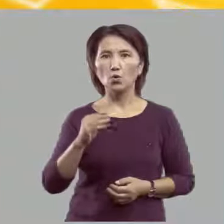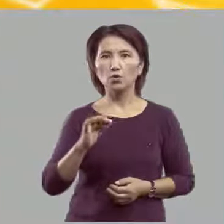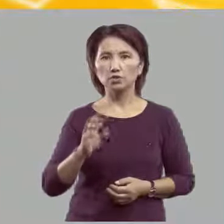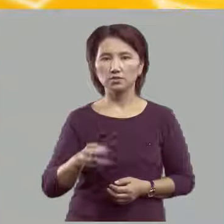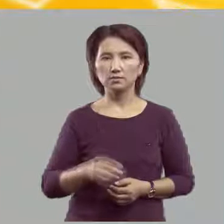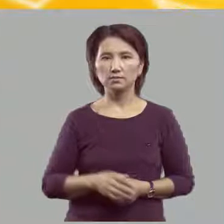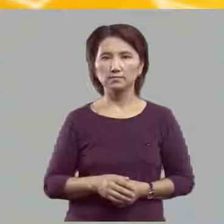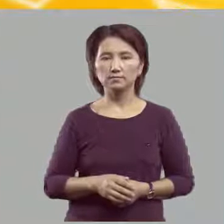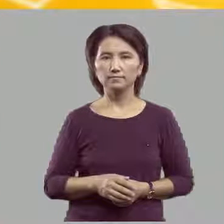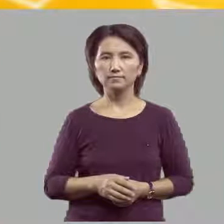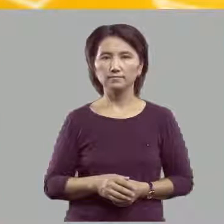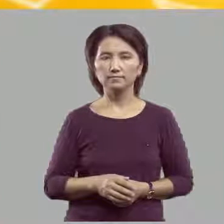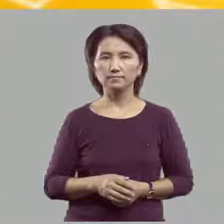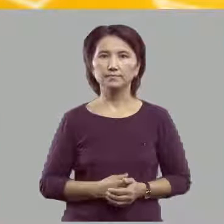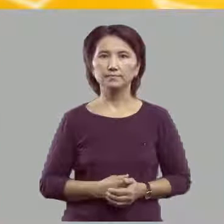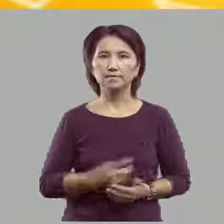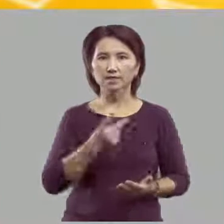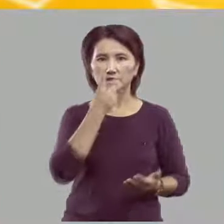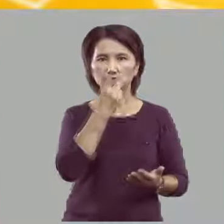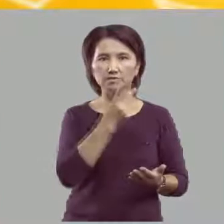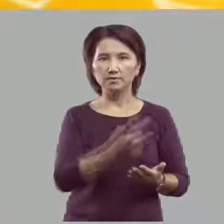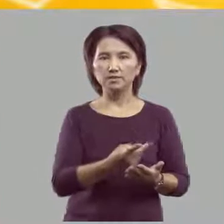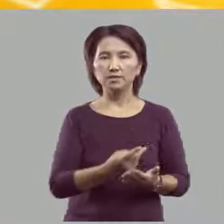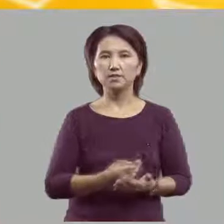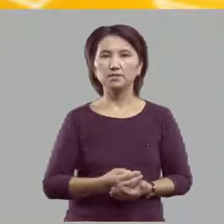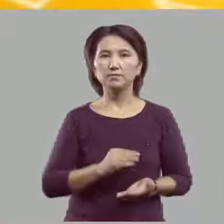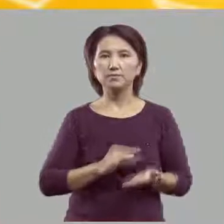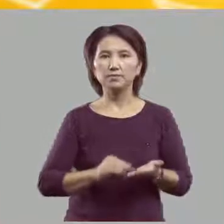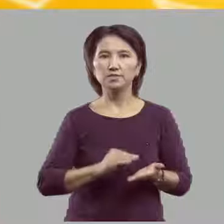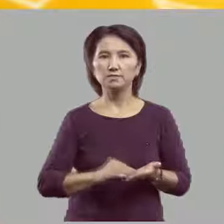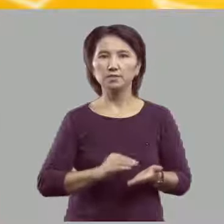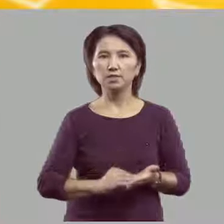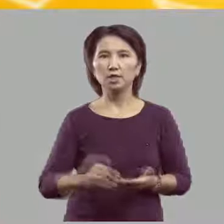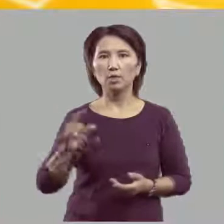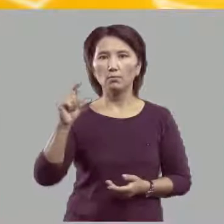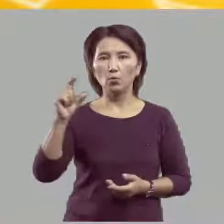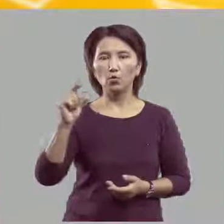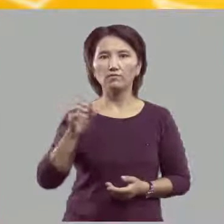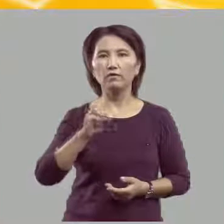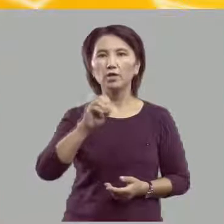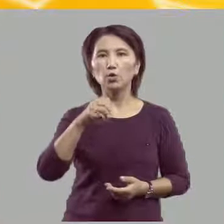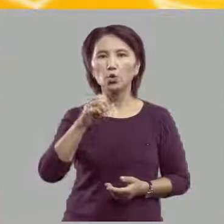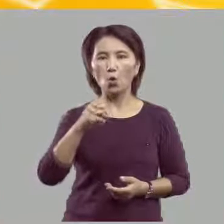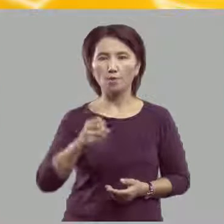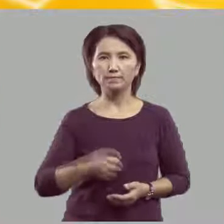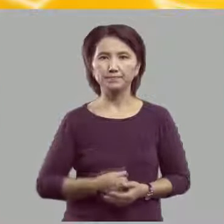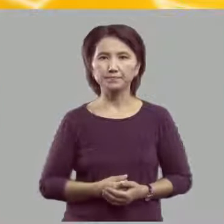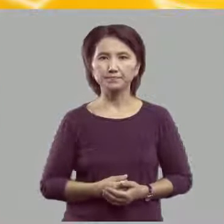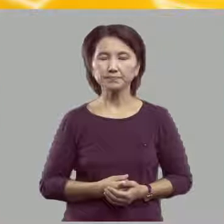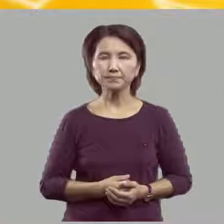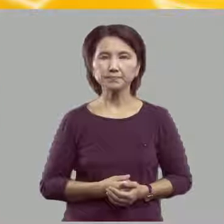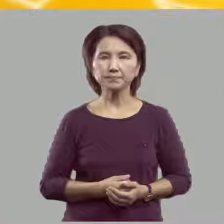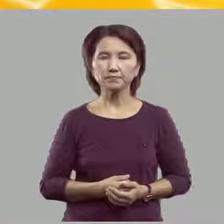Ёжик. Смотрите письменные буквы Ё.